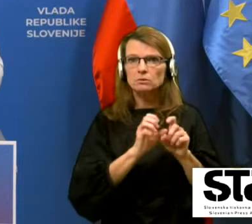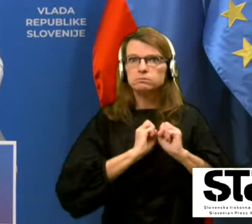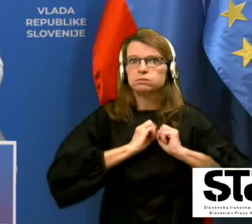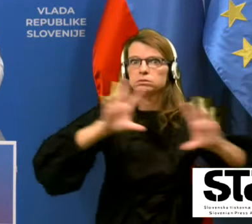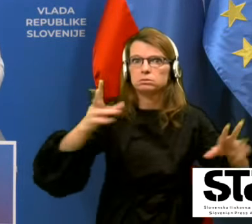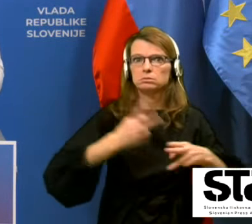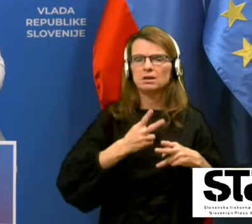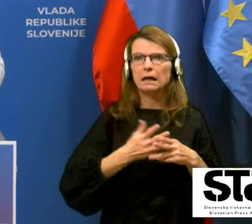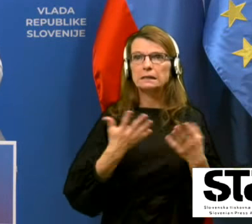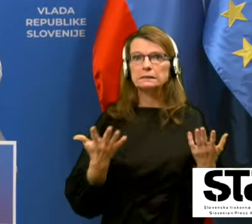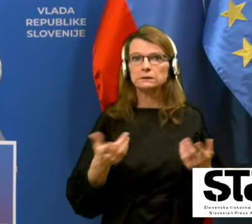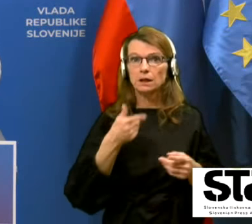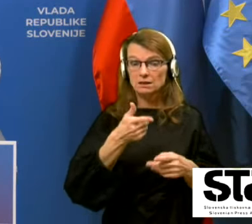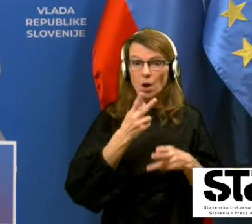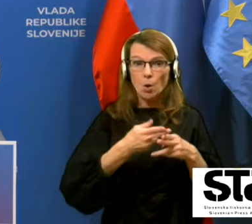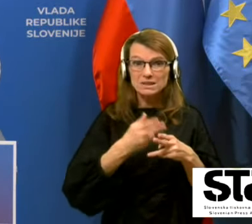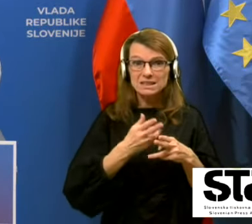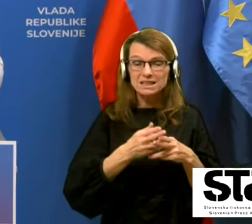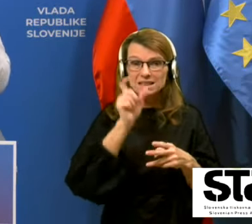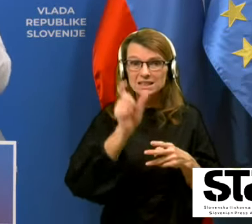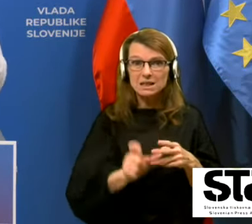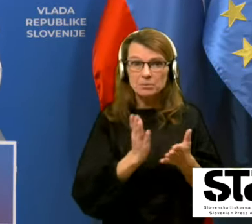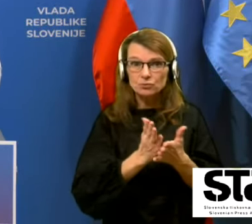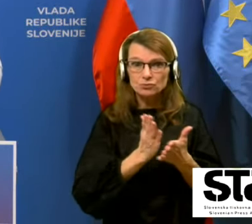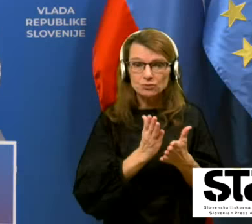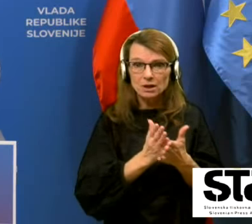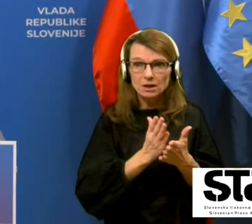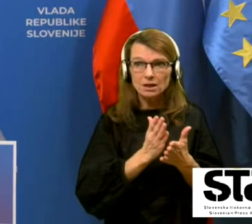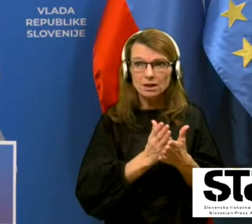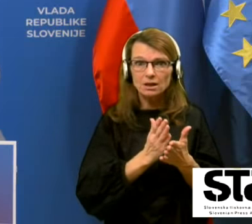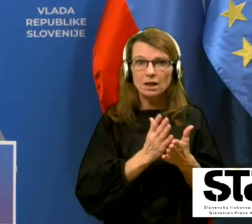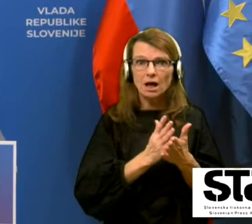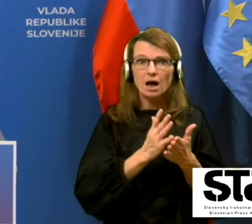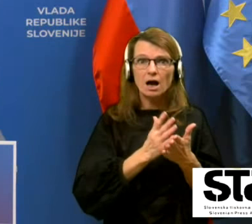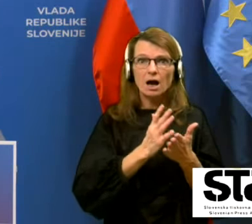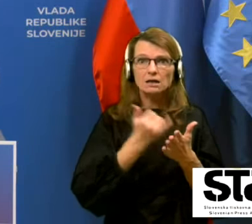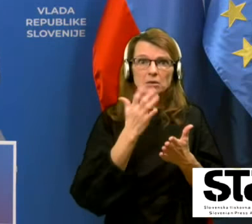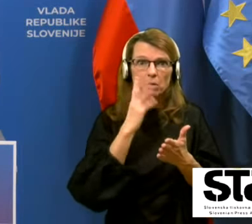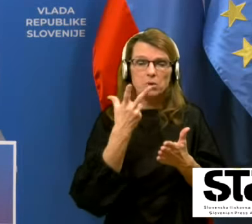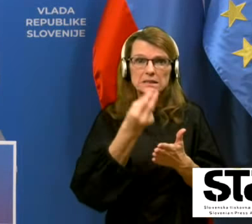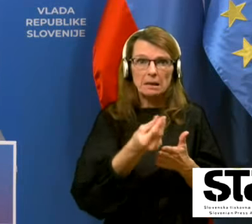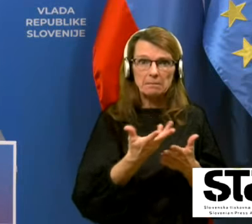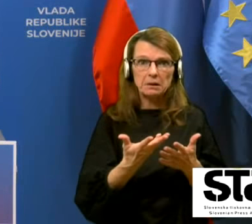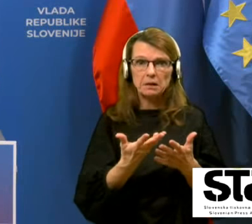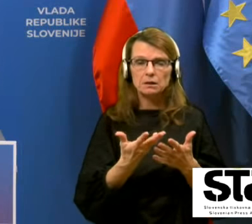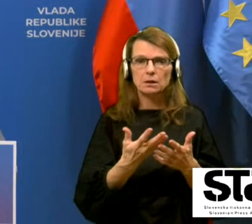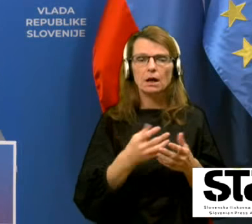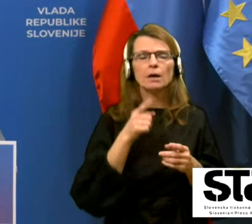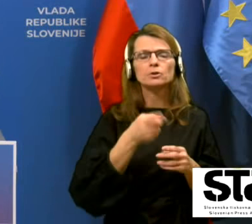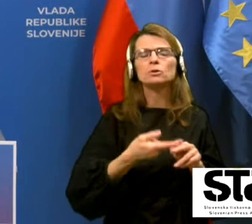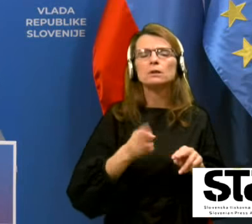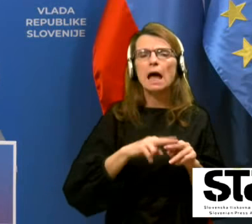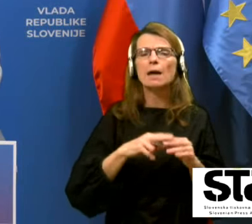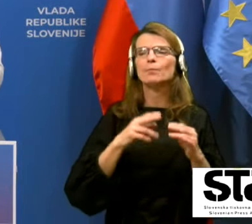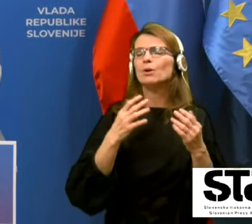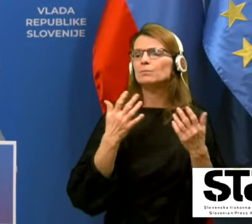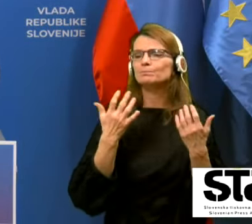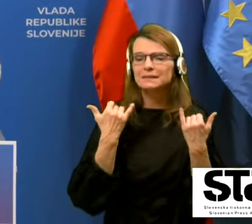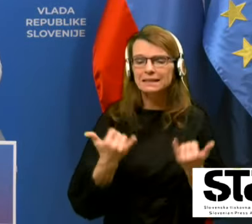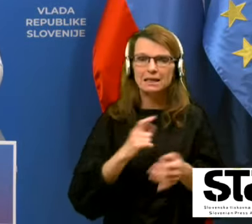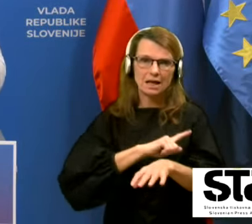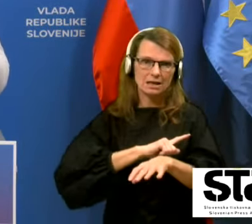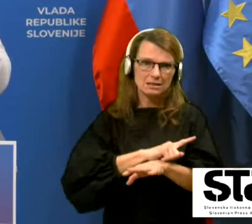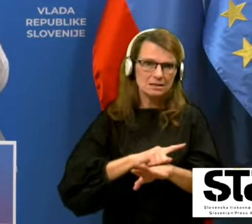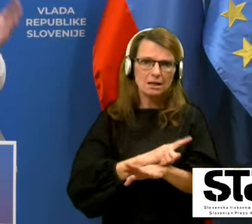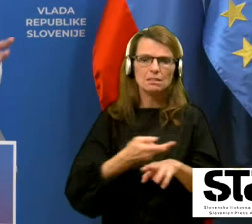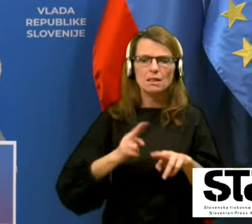je lahko seba že bila nekako izpostavljena in sedaj bomo cepili. Ampak to je tisto, ki je najbolj racionalno sedaj narediti. Tudi, da